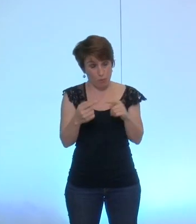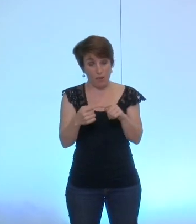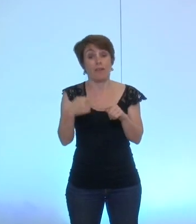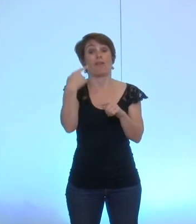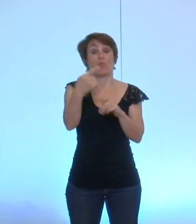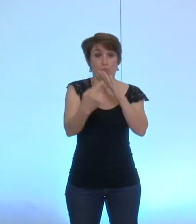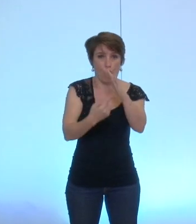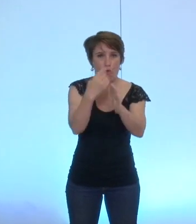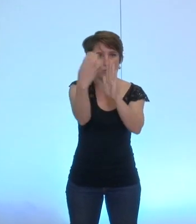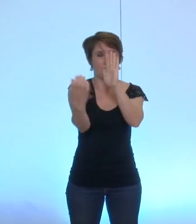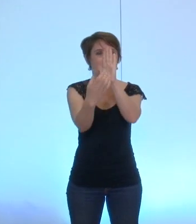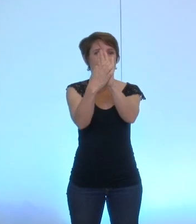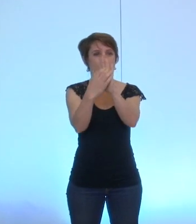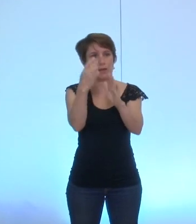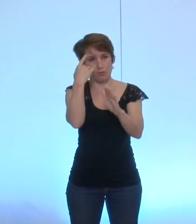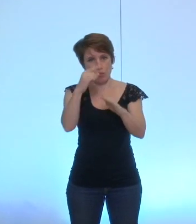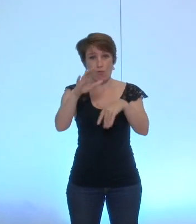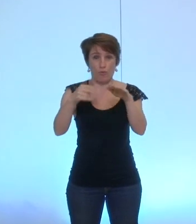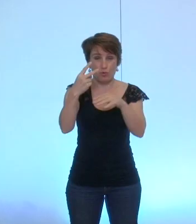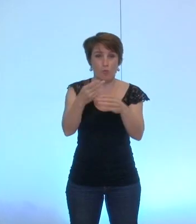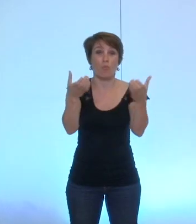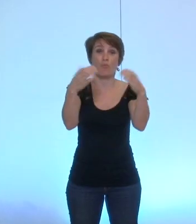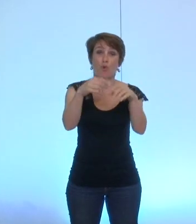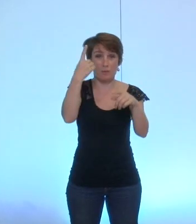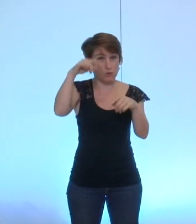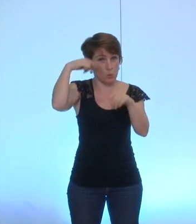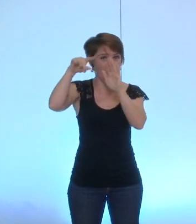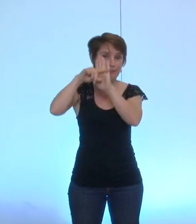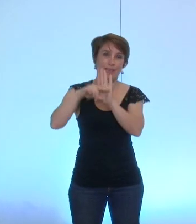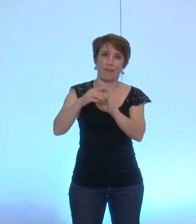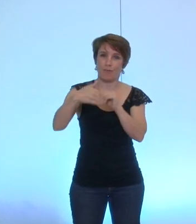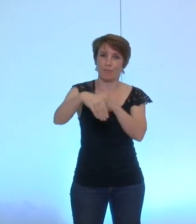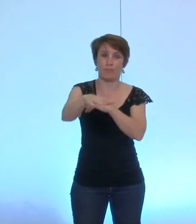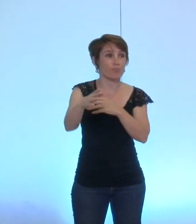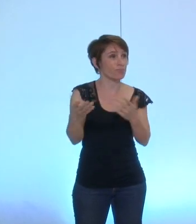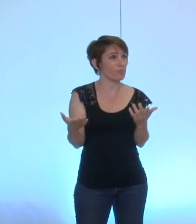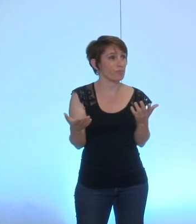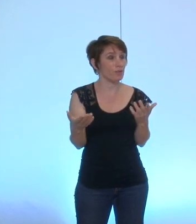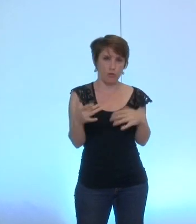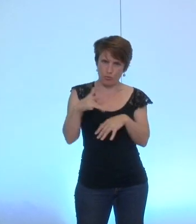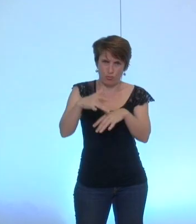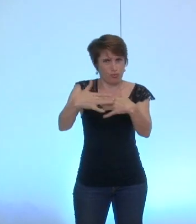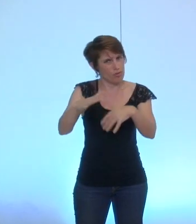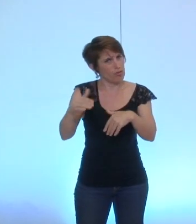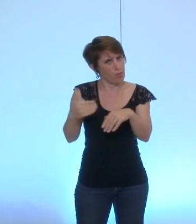sur la constitution exacte le fonctionnement de cette commission d'éthique c'est quelque chose qu'on a déjà fait par le passé sur d'autres commissions